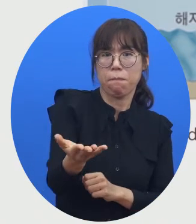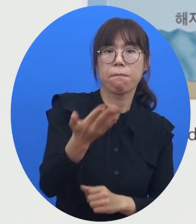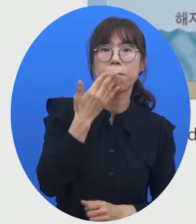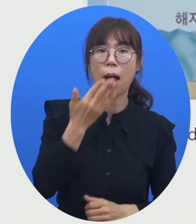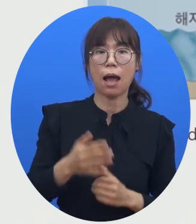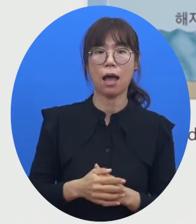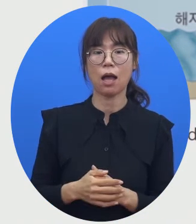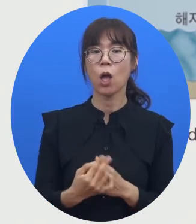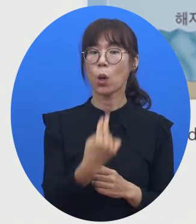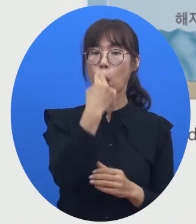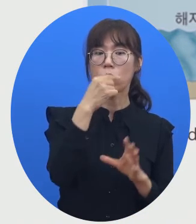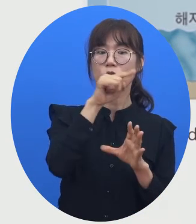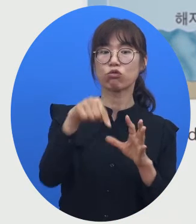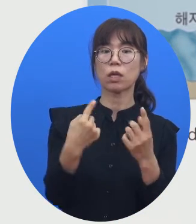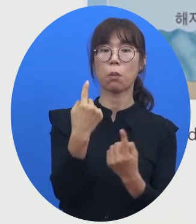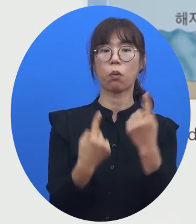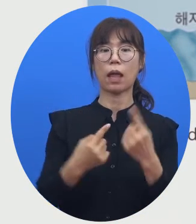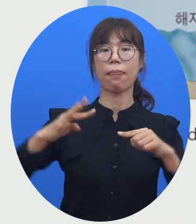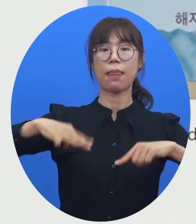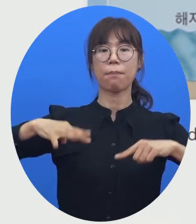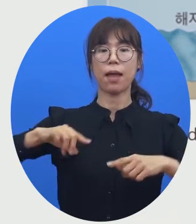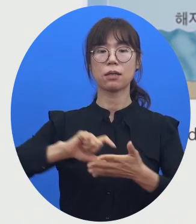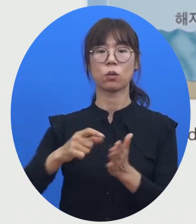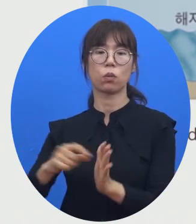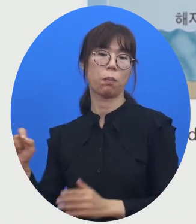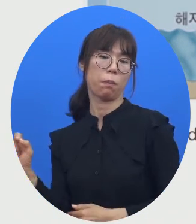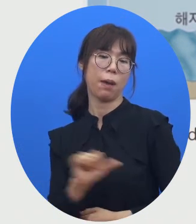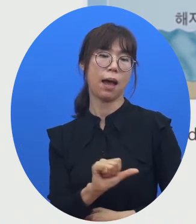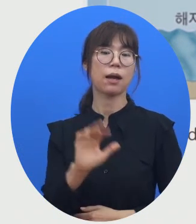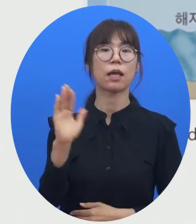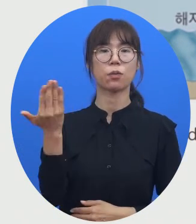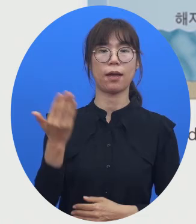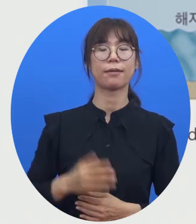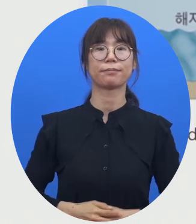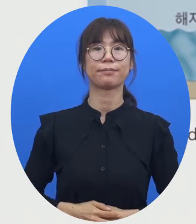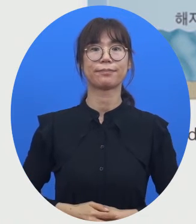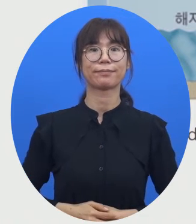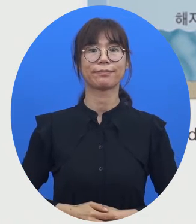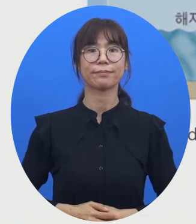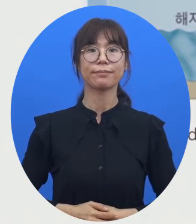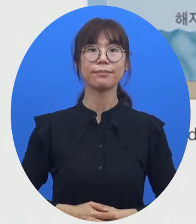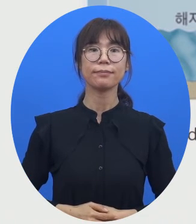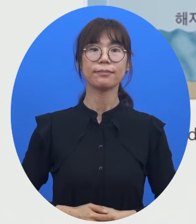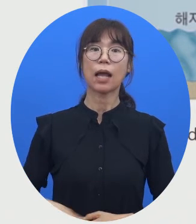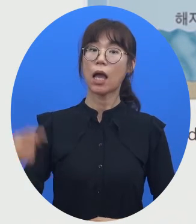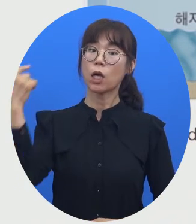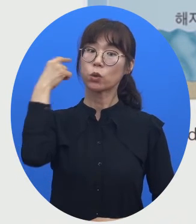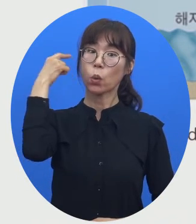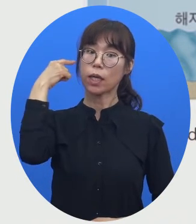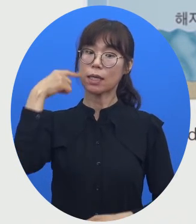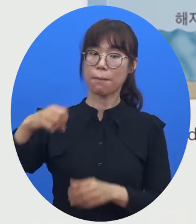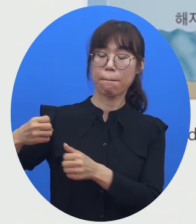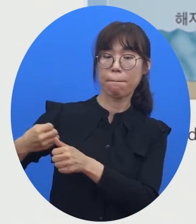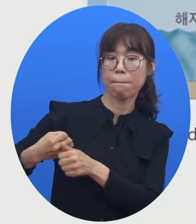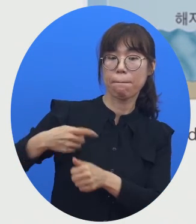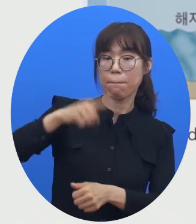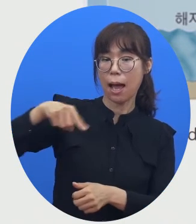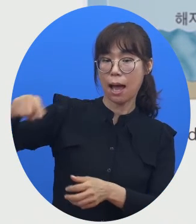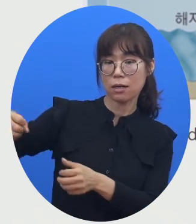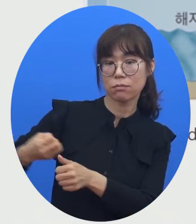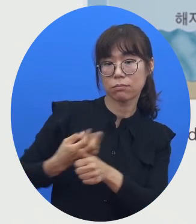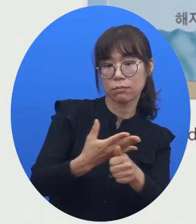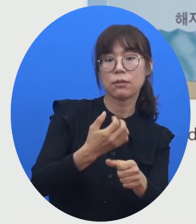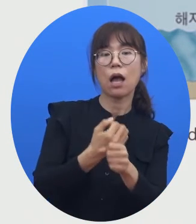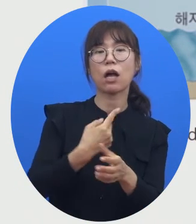공기 중에서의 속도보다 약 4배 정도로 빠른 속도가 됩니다. 그래서 음파를 송수신하는데 걸리는 시간이